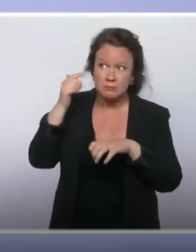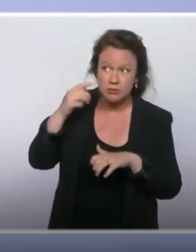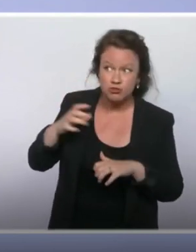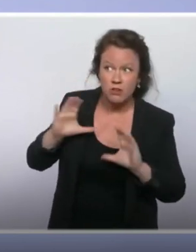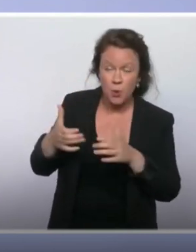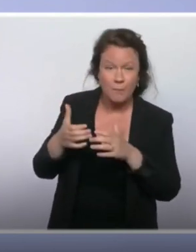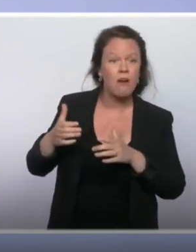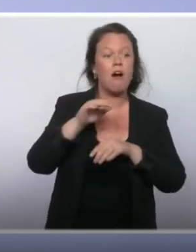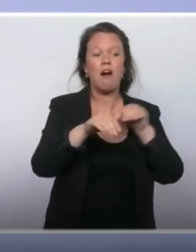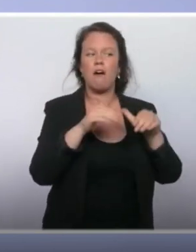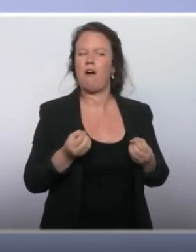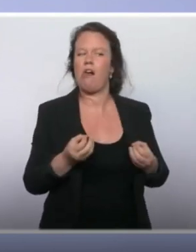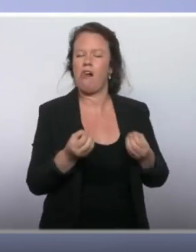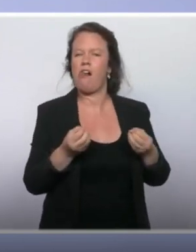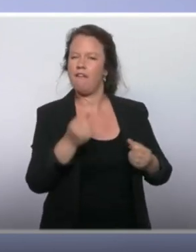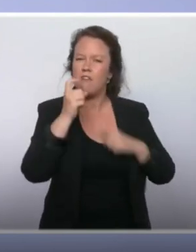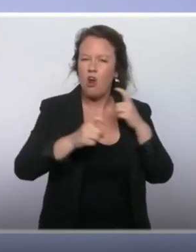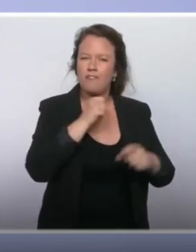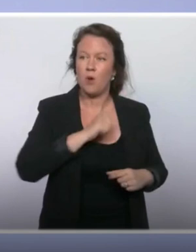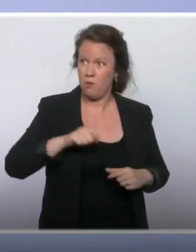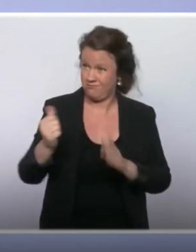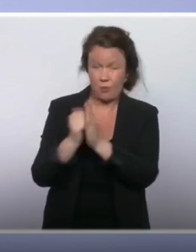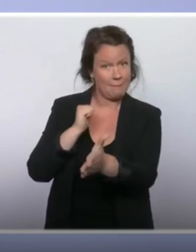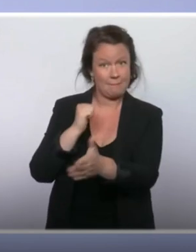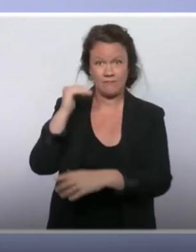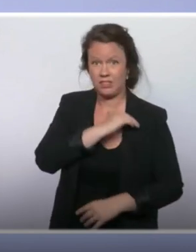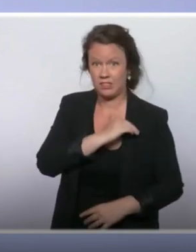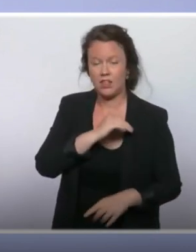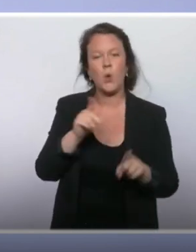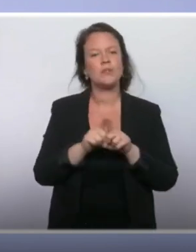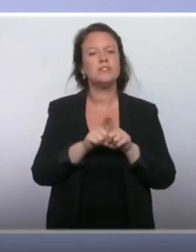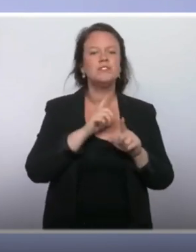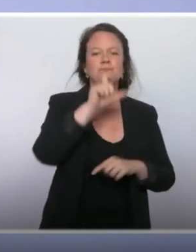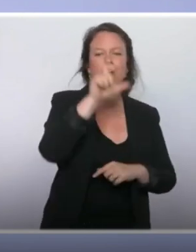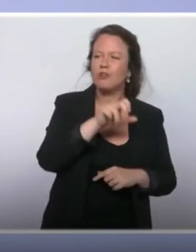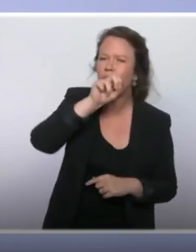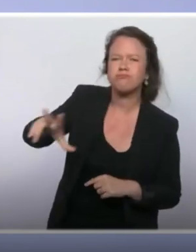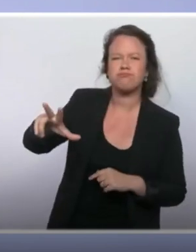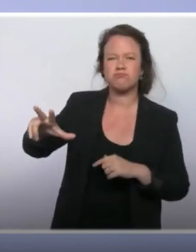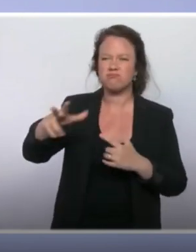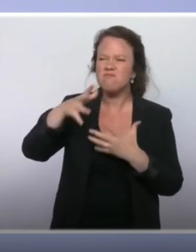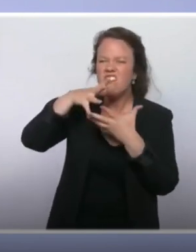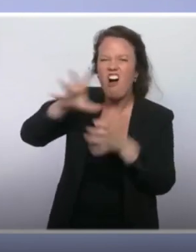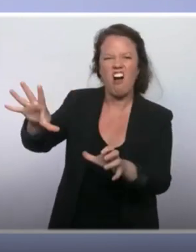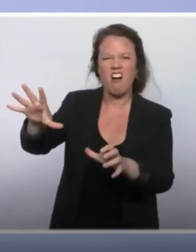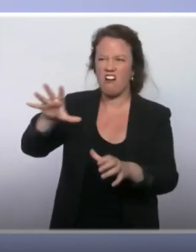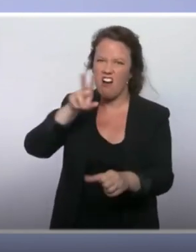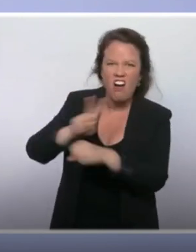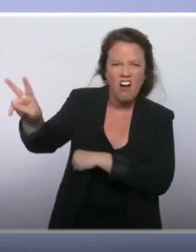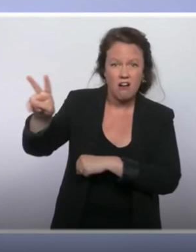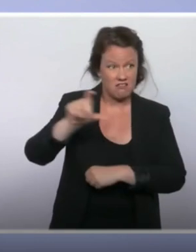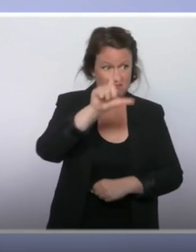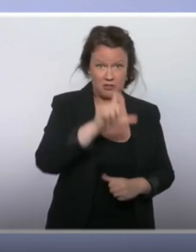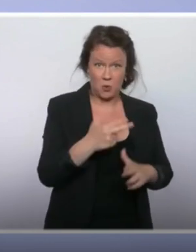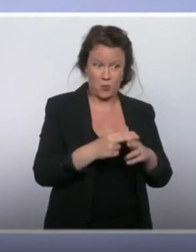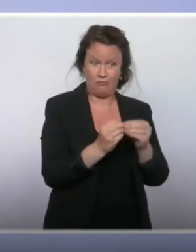délais et pour lever l'anonymat là où il y avait des délits qui étaient commis de manière à ce que personne ne puisse considérer que parce qu'il est derrière